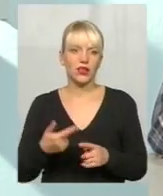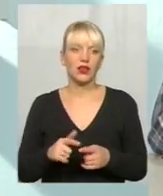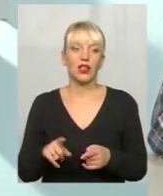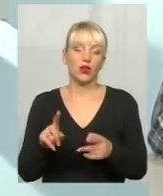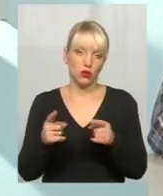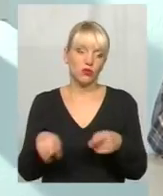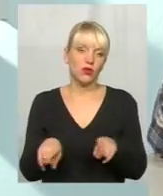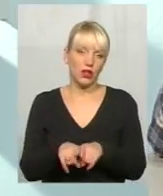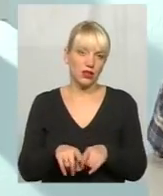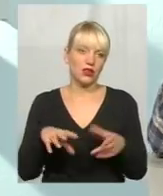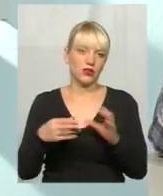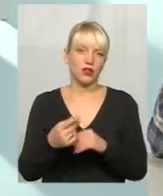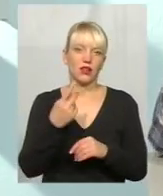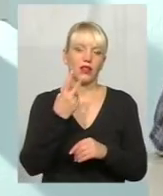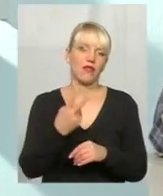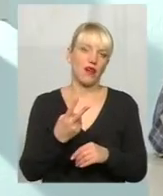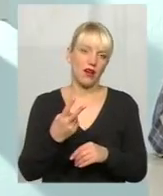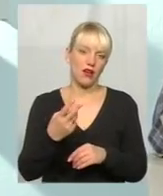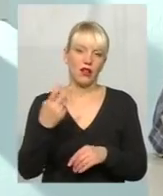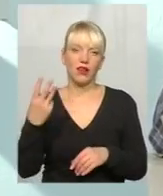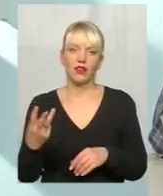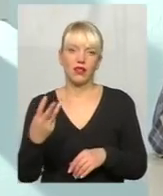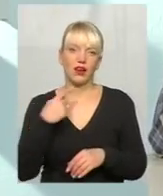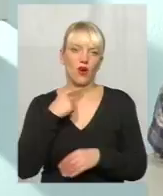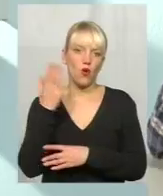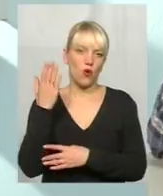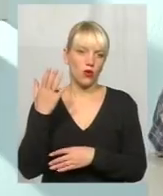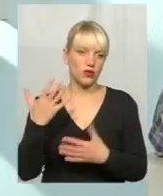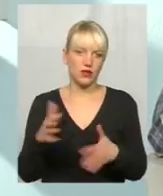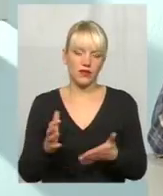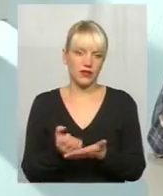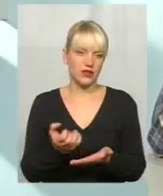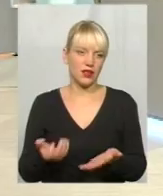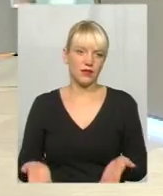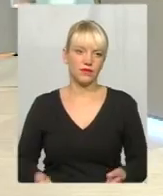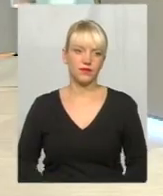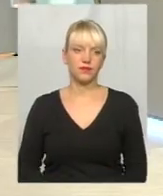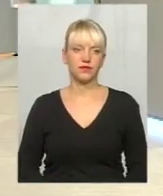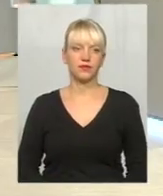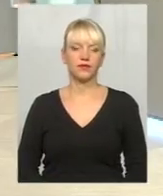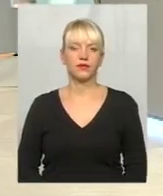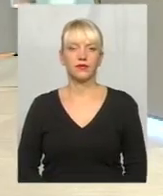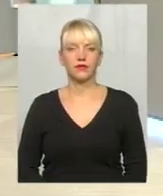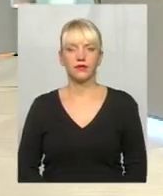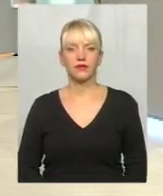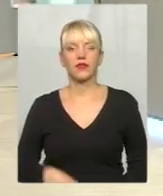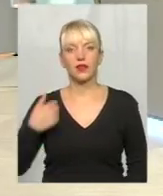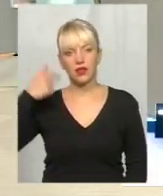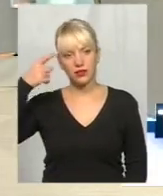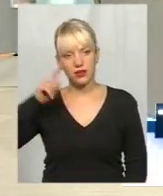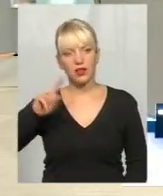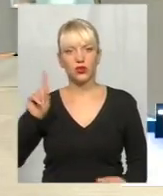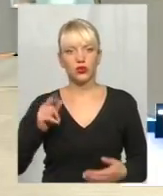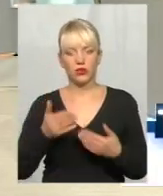результати там. Два-три голоса в межах статистичної похибки, хтось помилився випадково. Ну, і я знаю, що ще